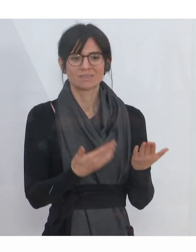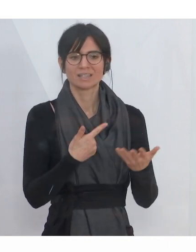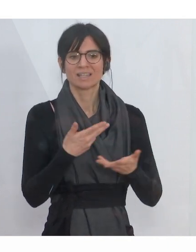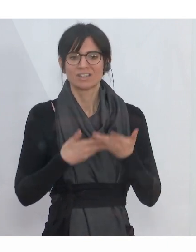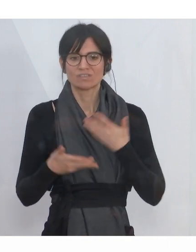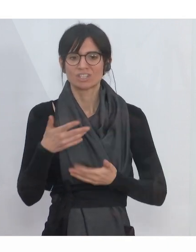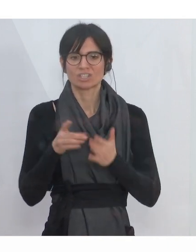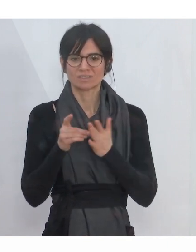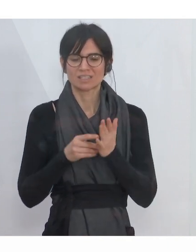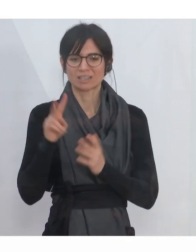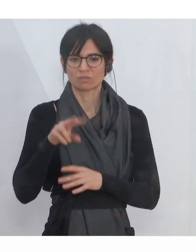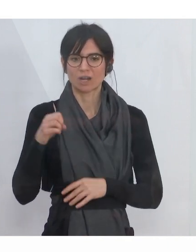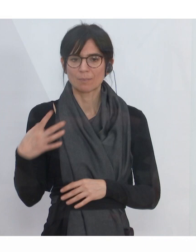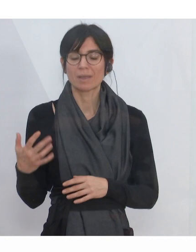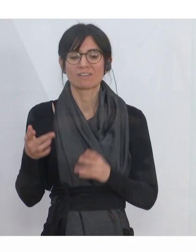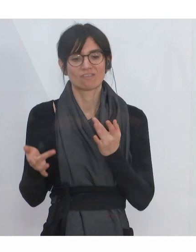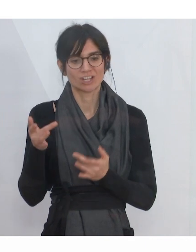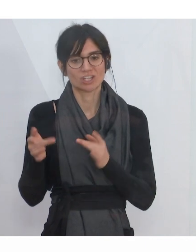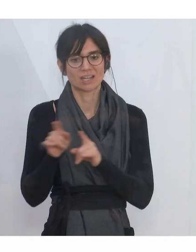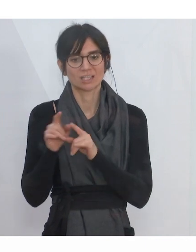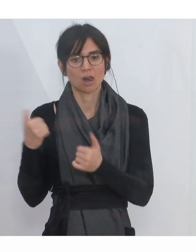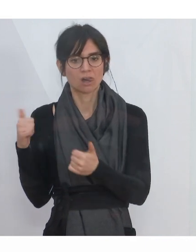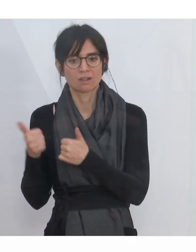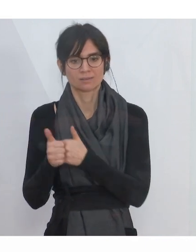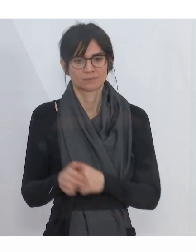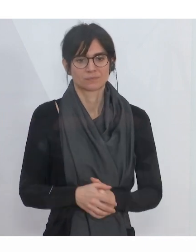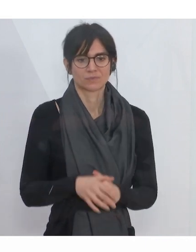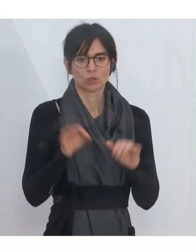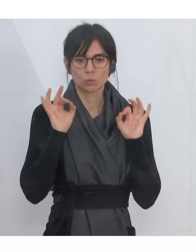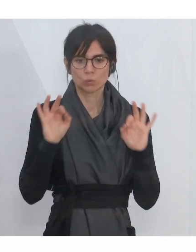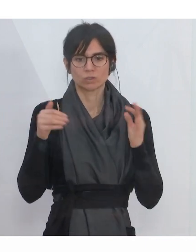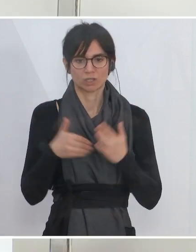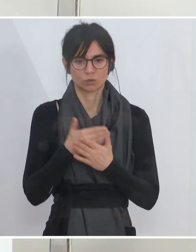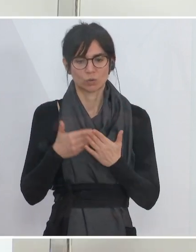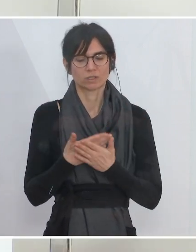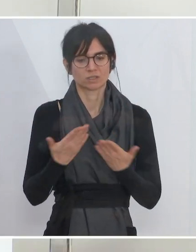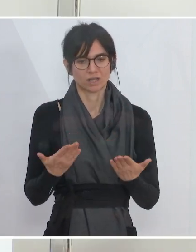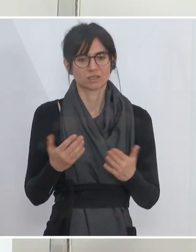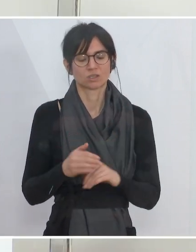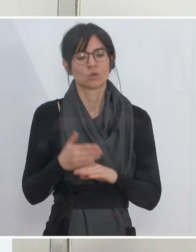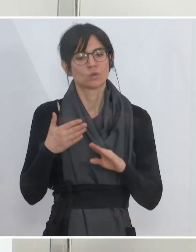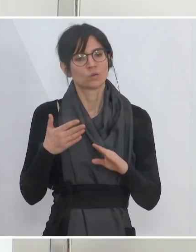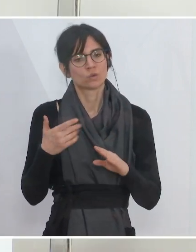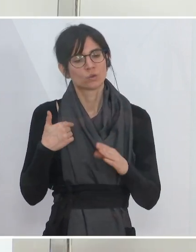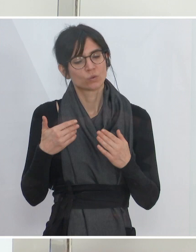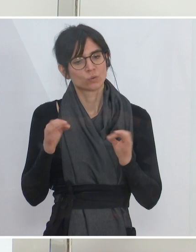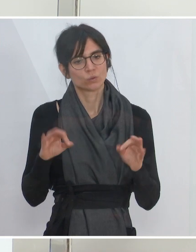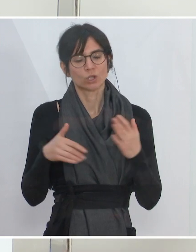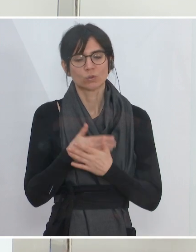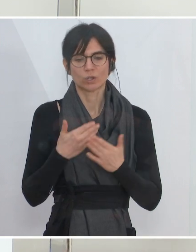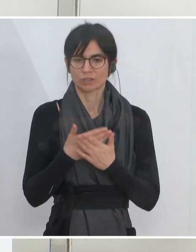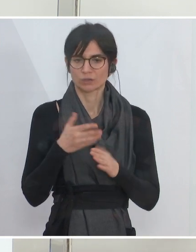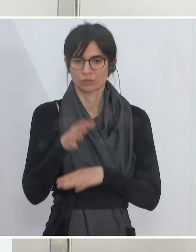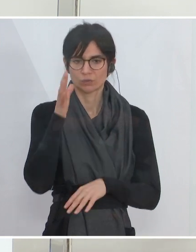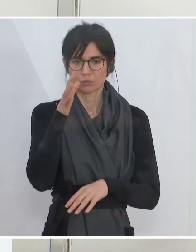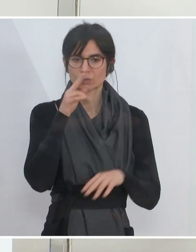Wirtschaftsdaten in Vorarlberg entsprechend nachziehen. Das ist eine gute Nachricht für die Zukunft, wenn auch